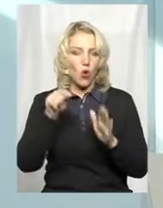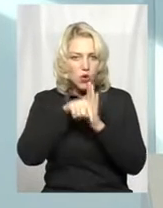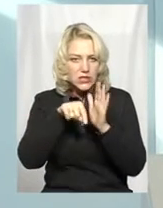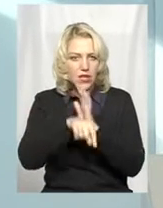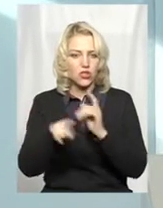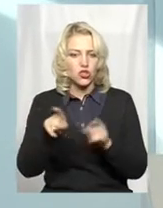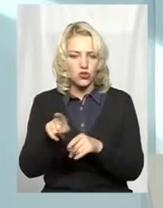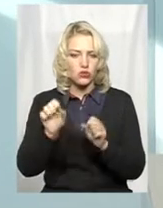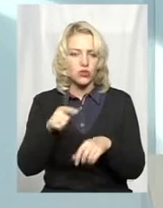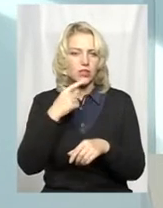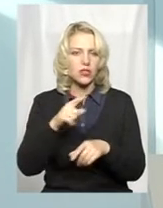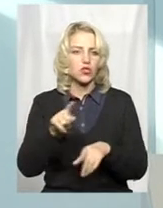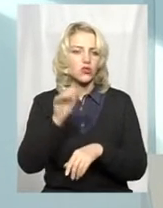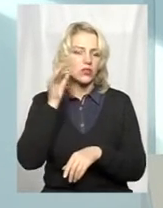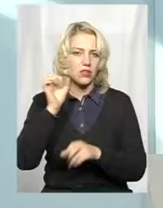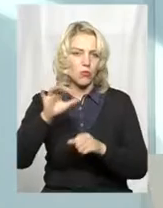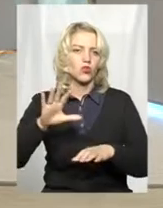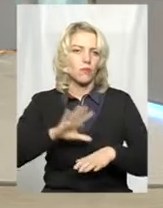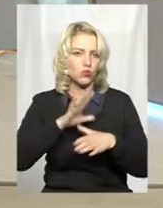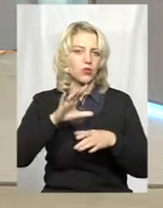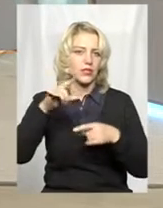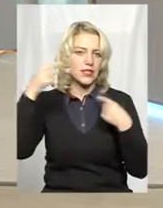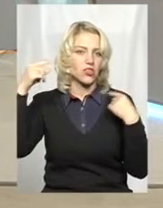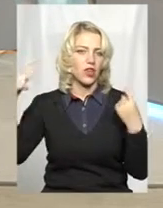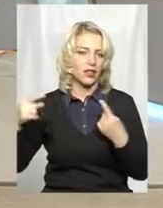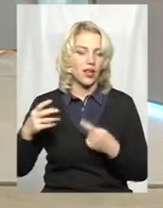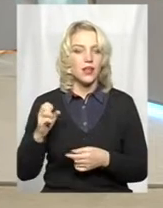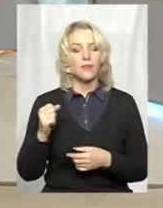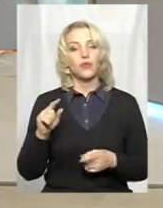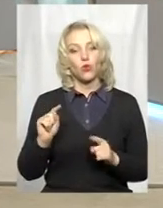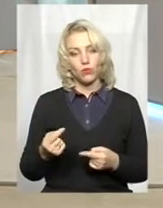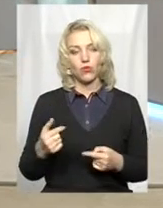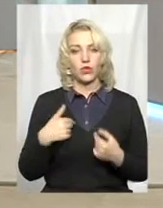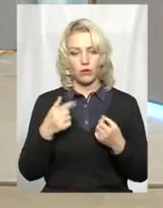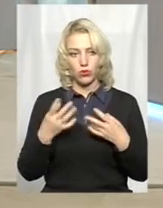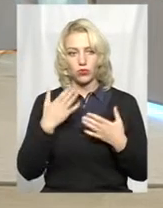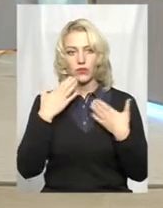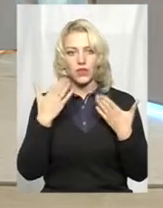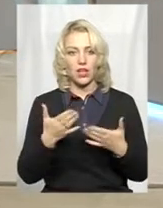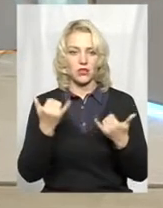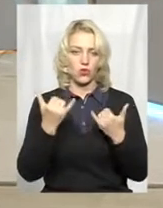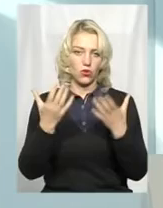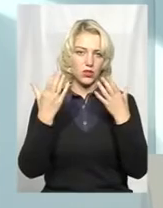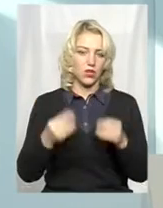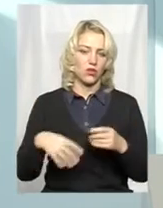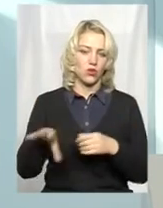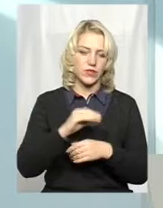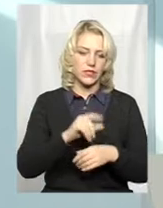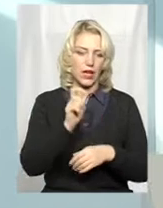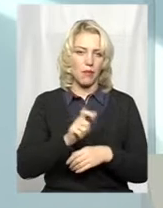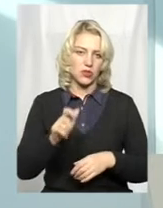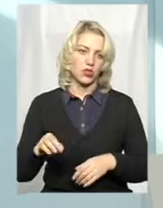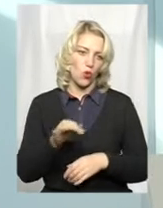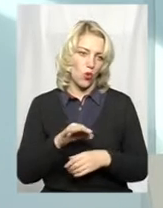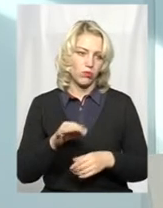лисиця може бути скаженна. І тому я просто звертаюся на сьогоднішній день до всіх мешканців області.